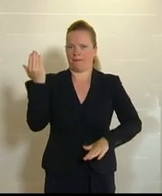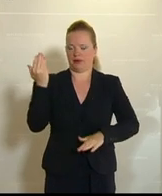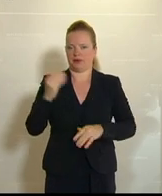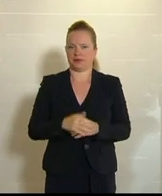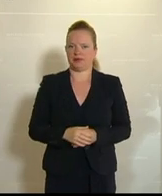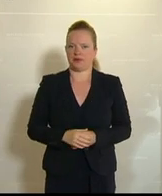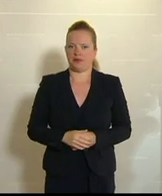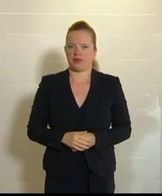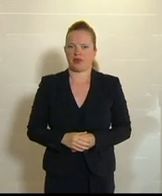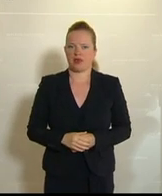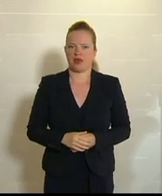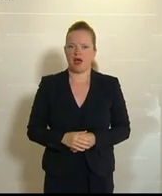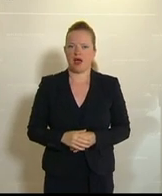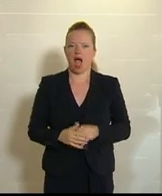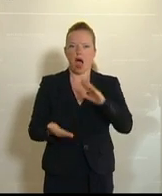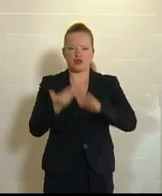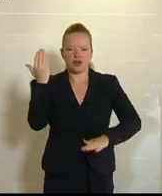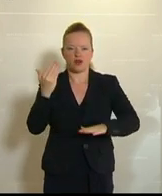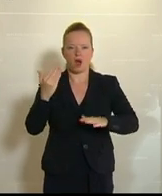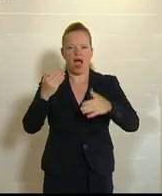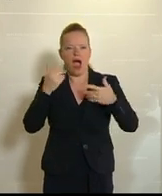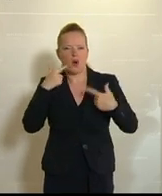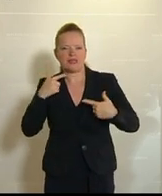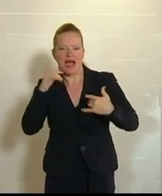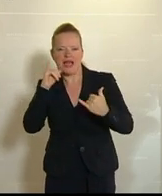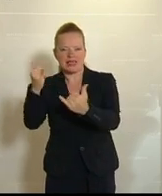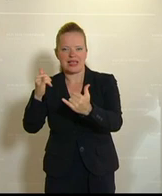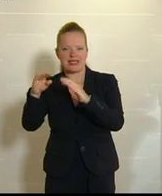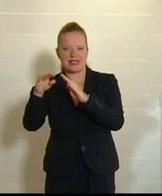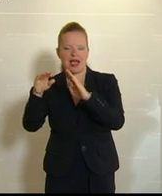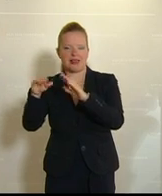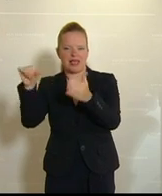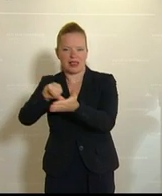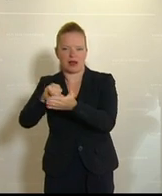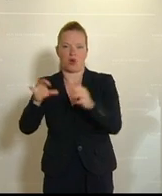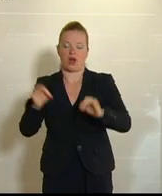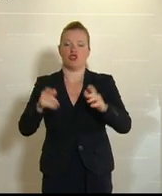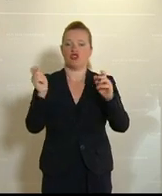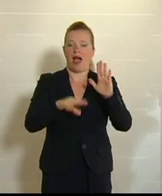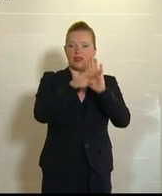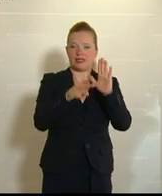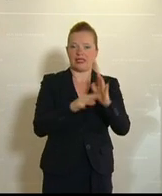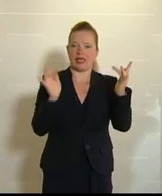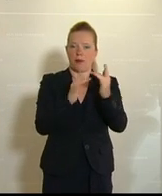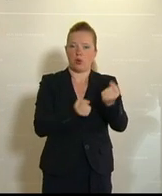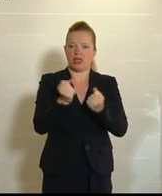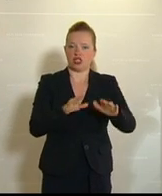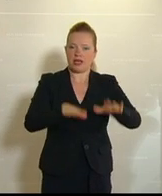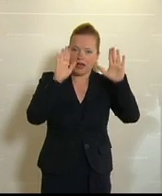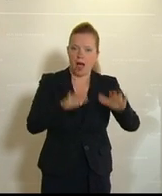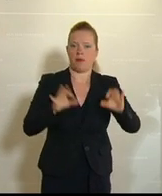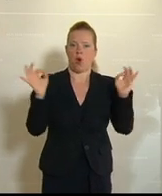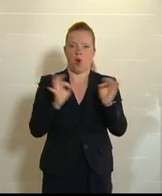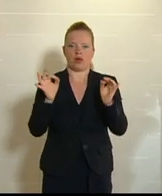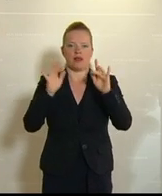Stichwort, Abschaffung der Ausreisezentren. Stichwort, Strafgesetz gegen den politischen Islam, das Sie abgedreht haben. Stichwort,